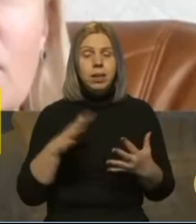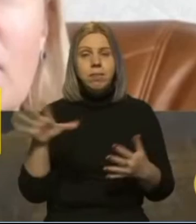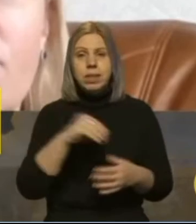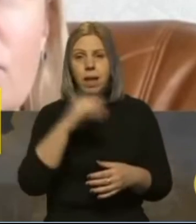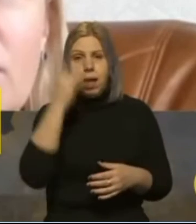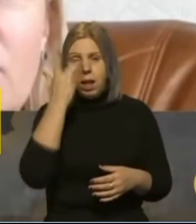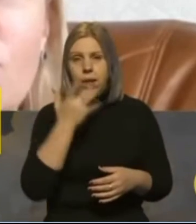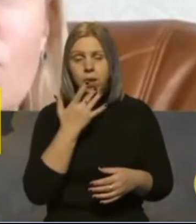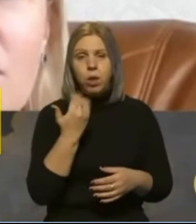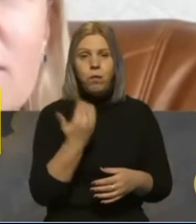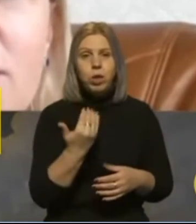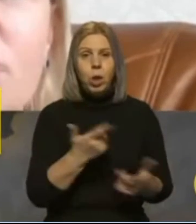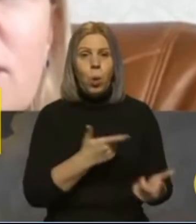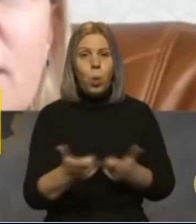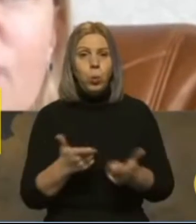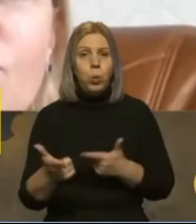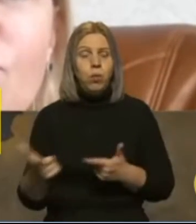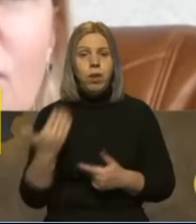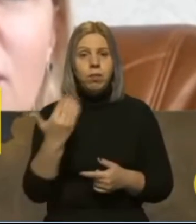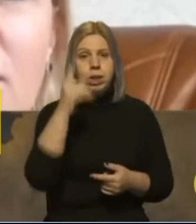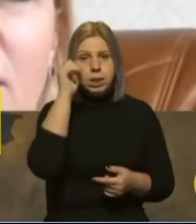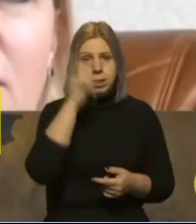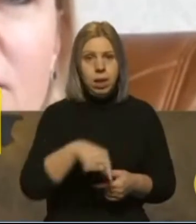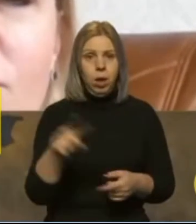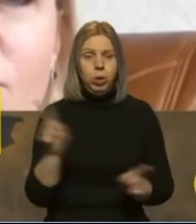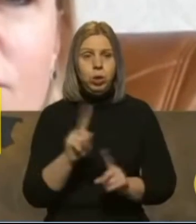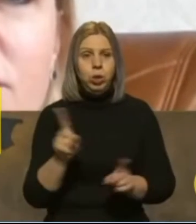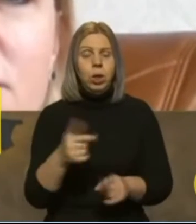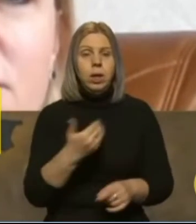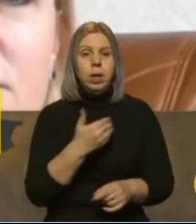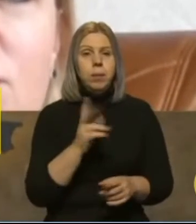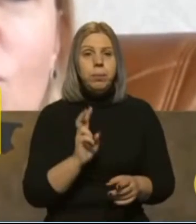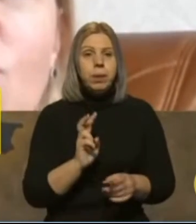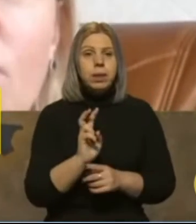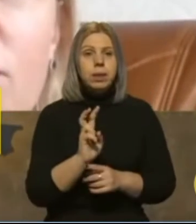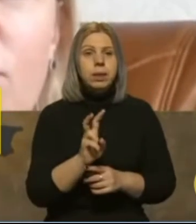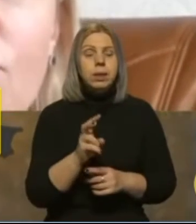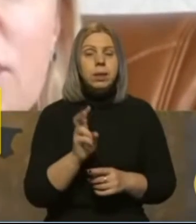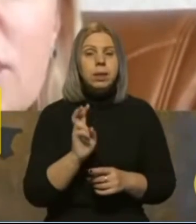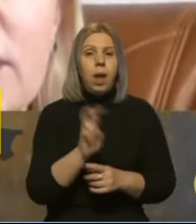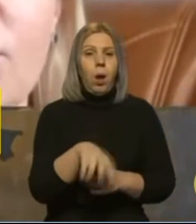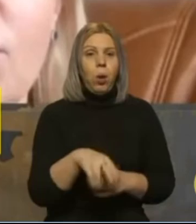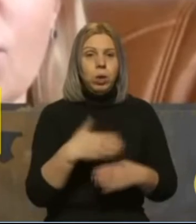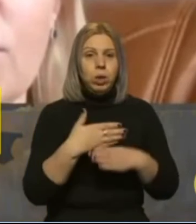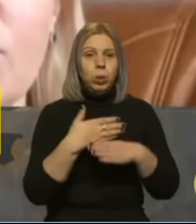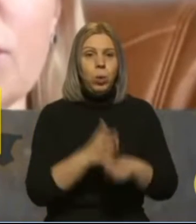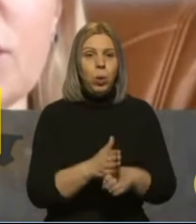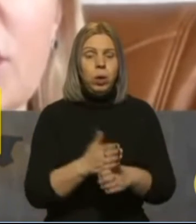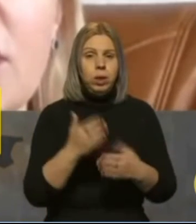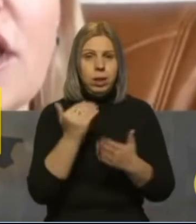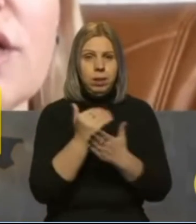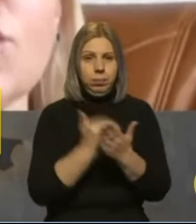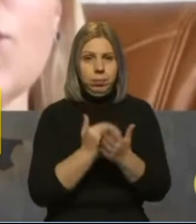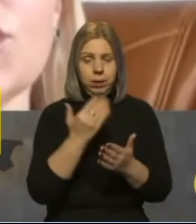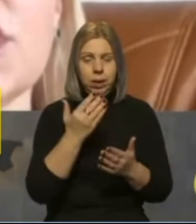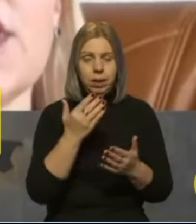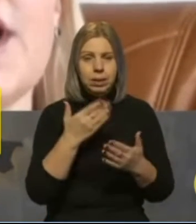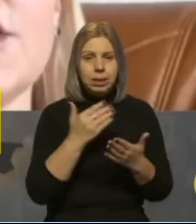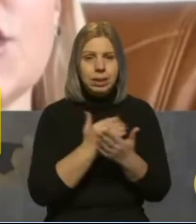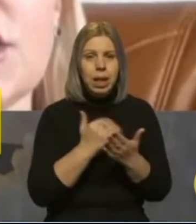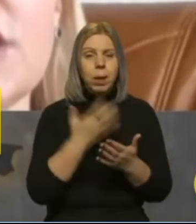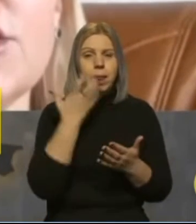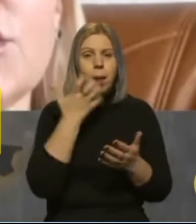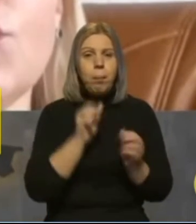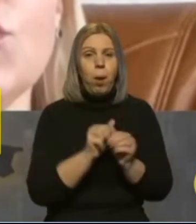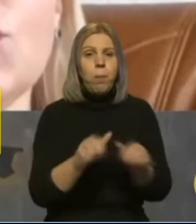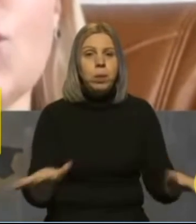літо готувалися, вони знають, що вони заходять із зруйнованою системою теплового постачання. Я не думаю, що